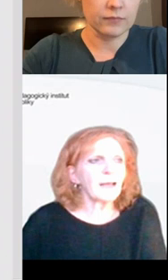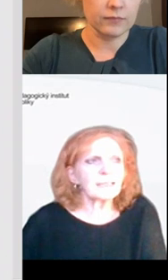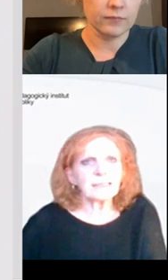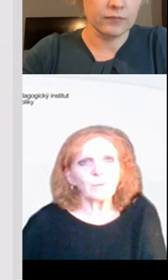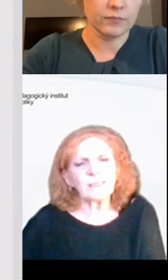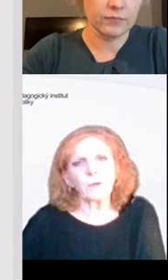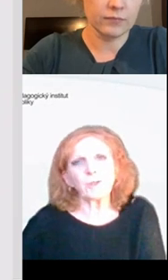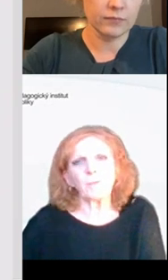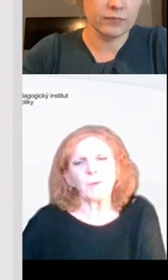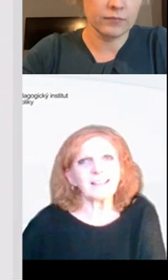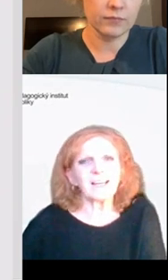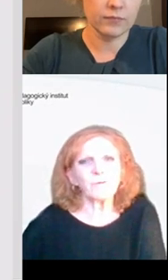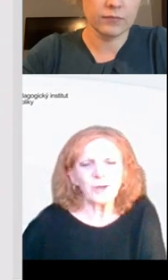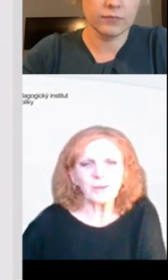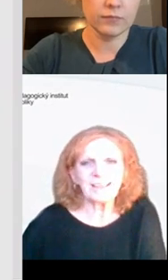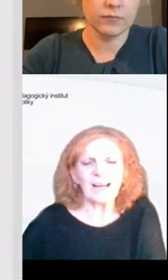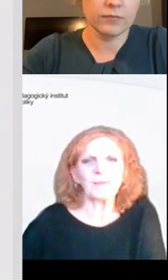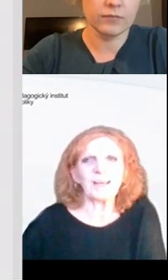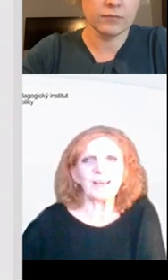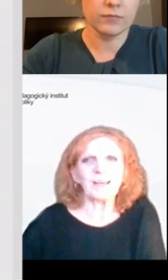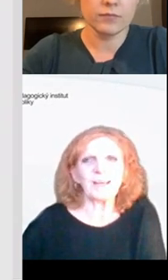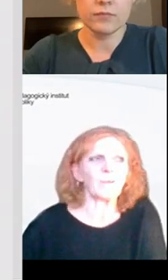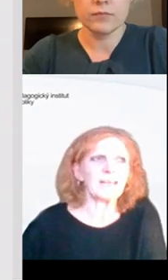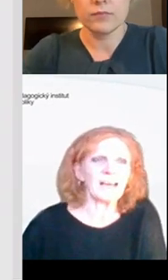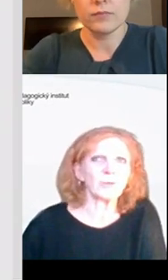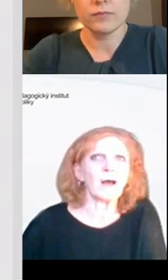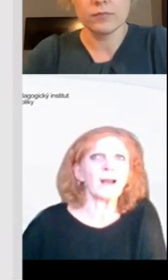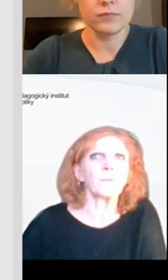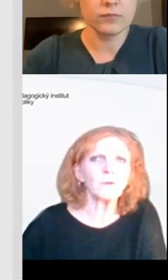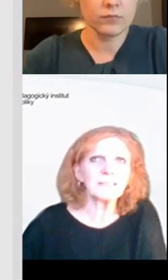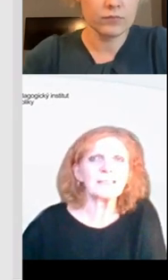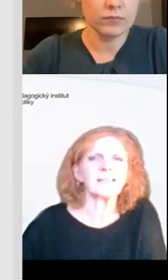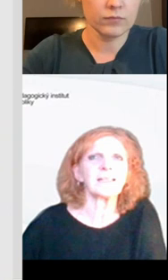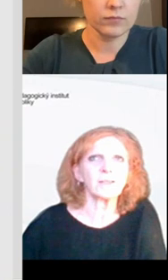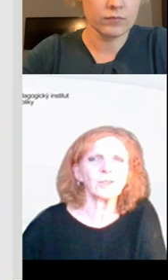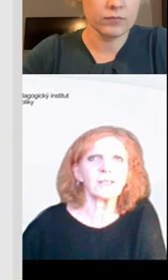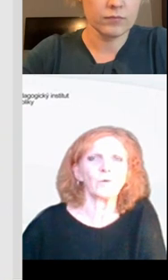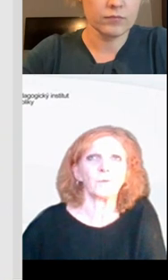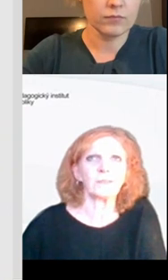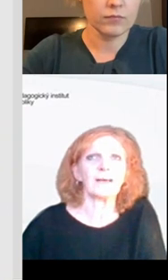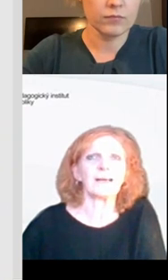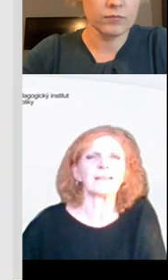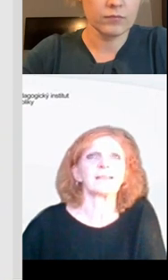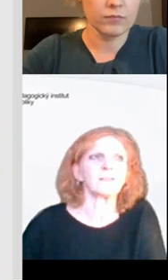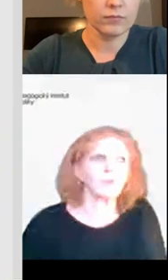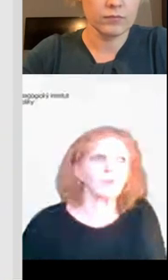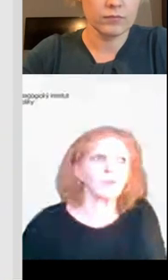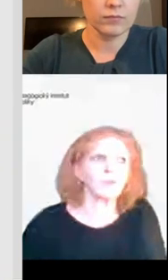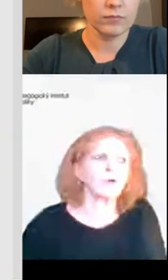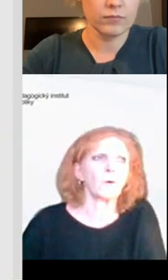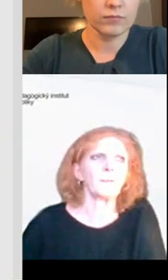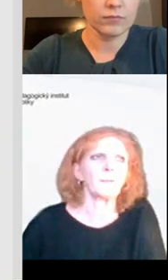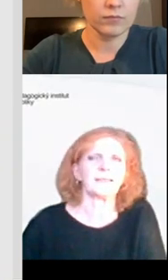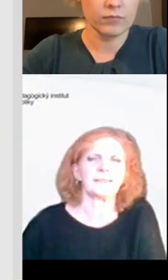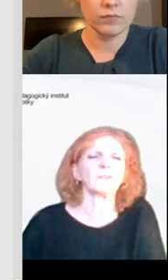Tenhle obrázek jsme si společně procházeli už několikrát během našich webinářů, ale pojďme se na něj ještě jednou podívat a ještě